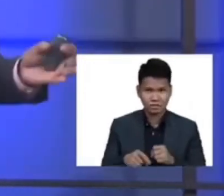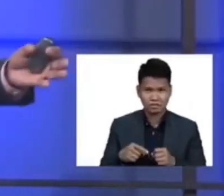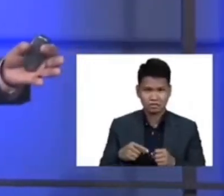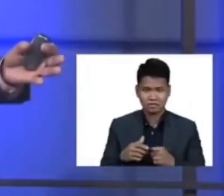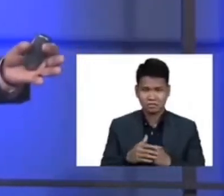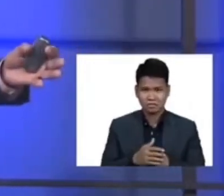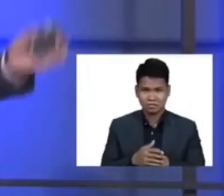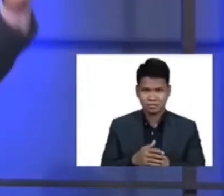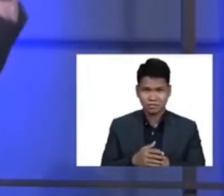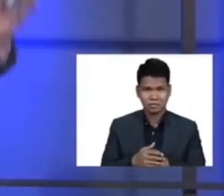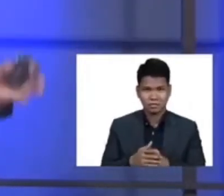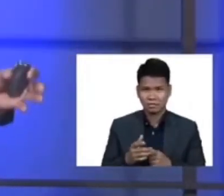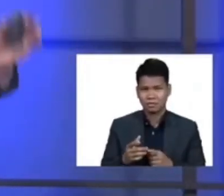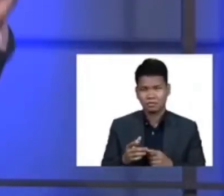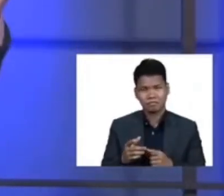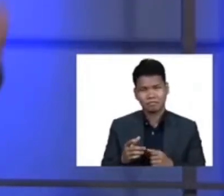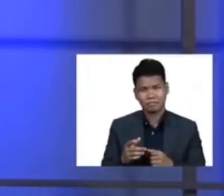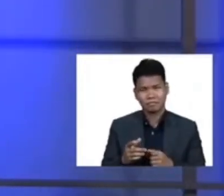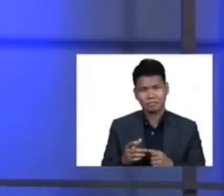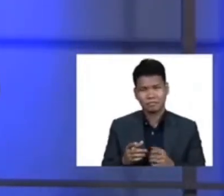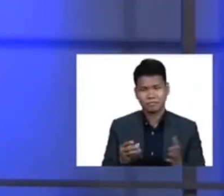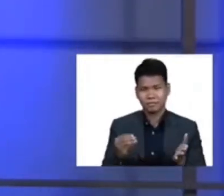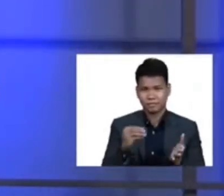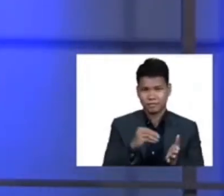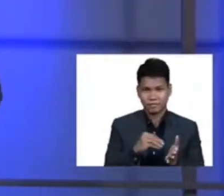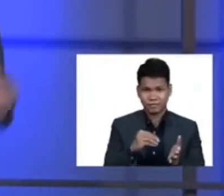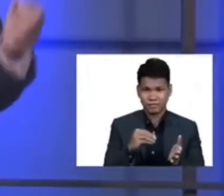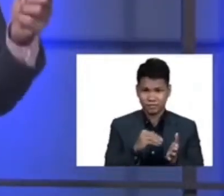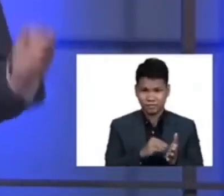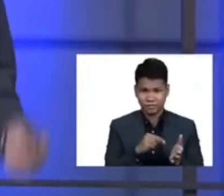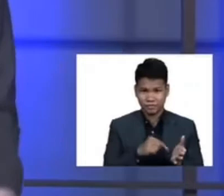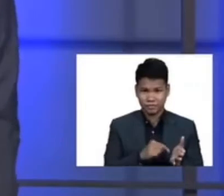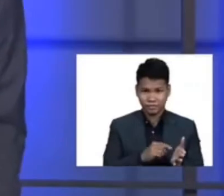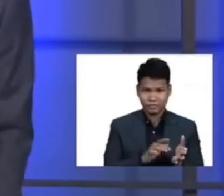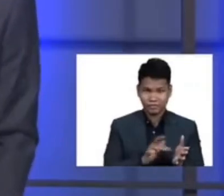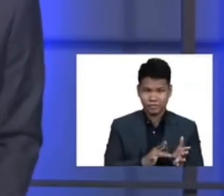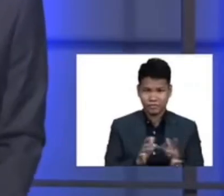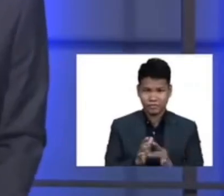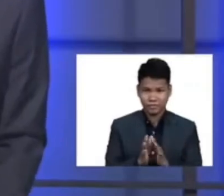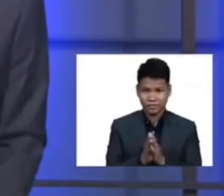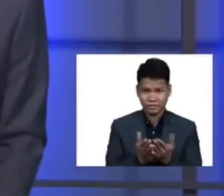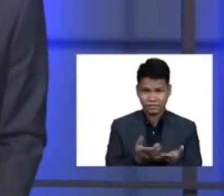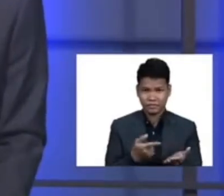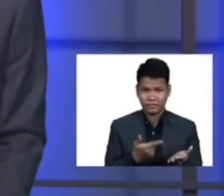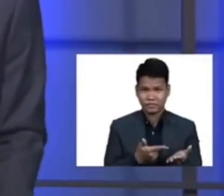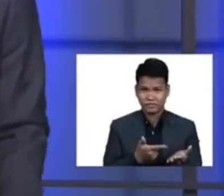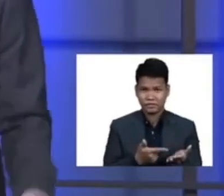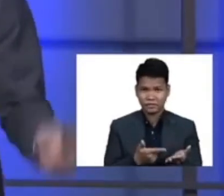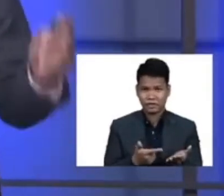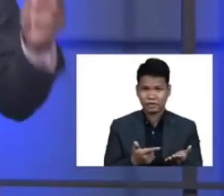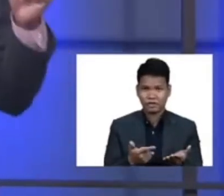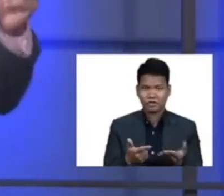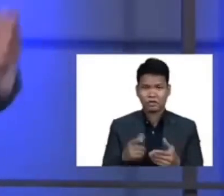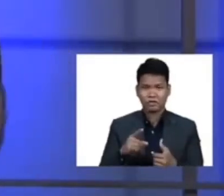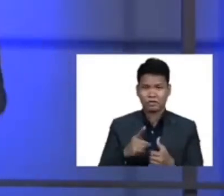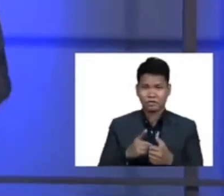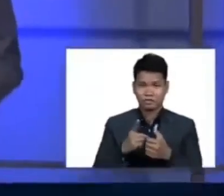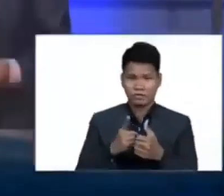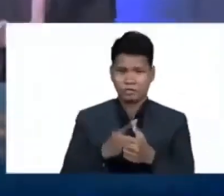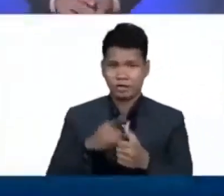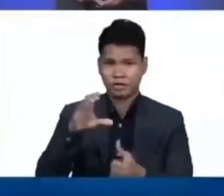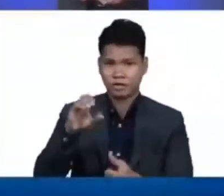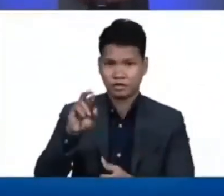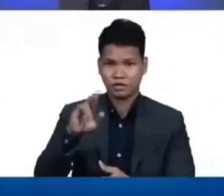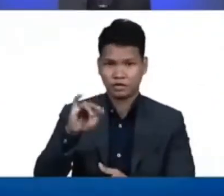kaibigan, ang sabi po ng ating banal na kasulatan sa 1 Corinthians 10